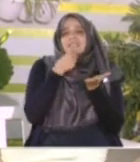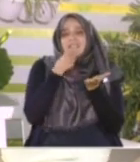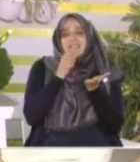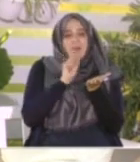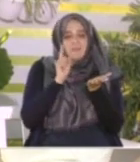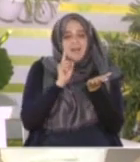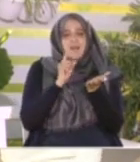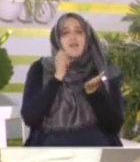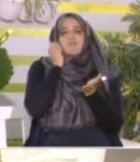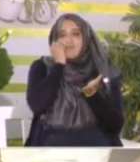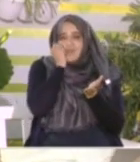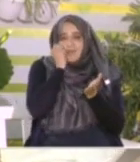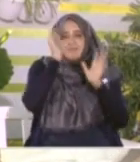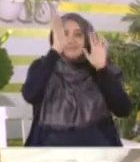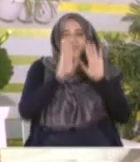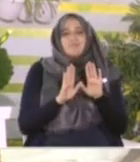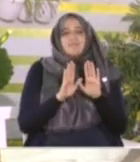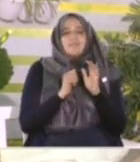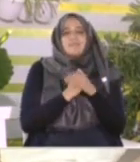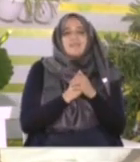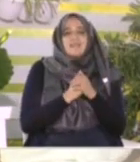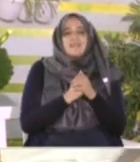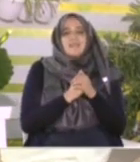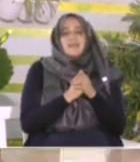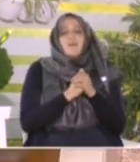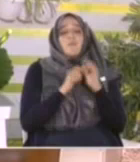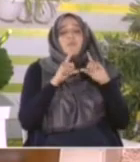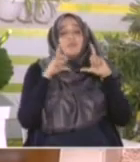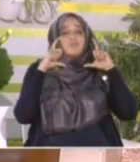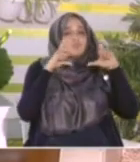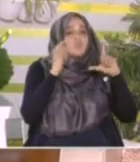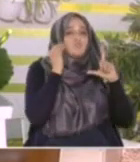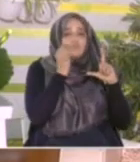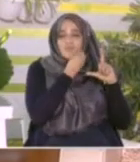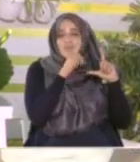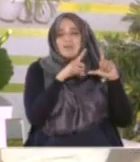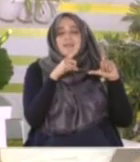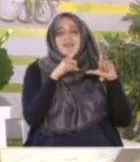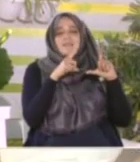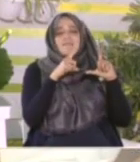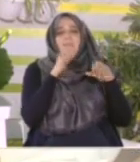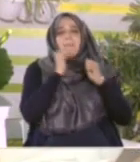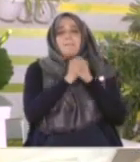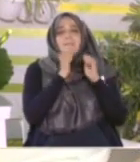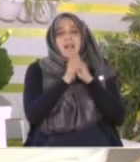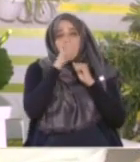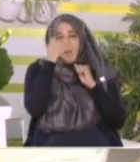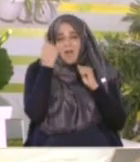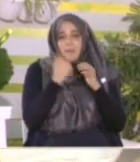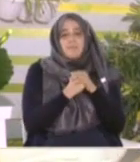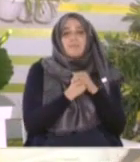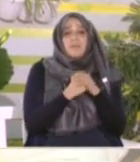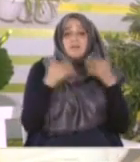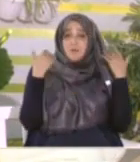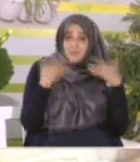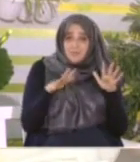يقبلوا الحجر الأسعد والأسود وأن يسلموا عليه وبعد تمام